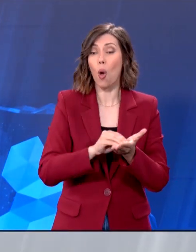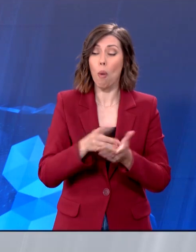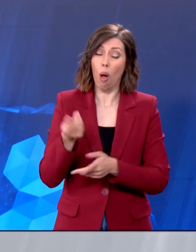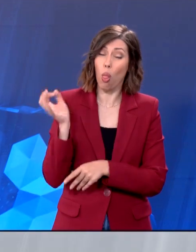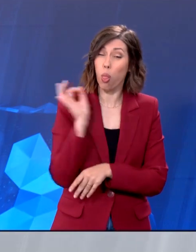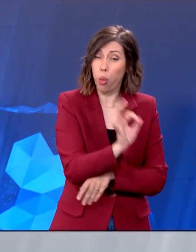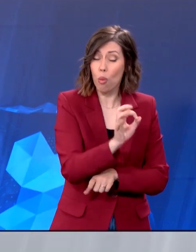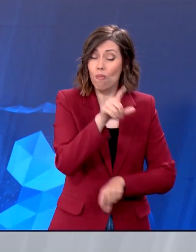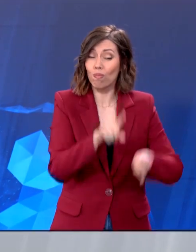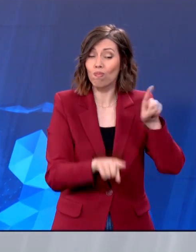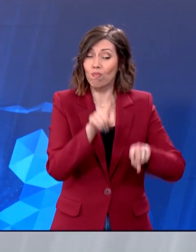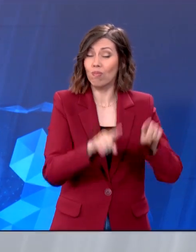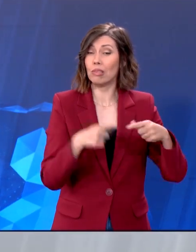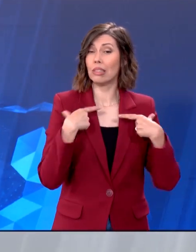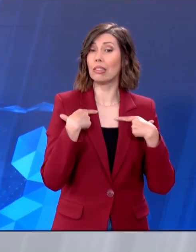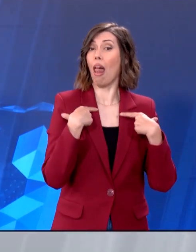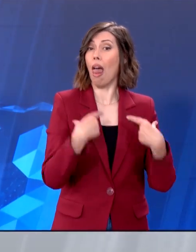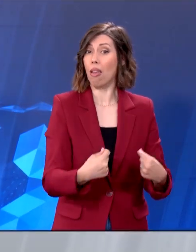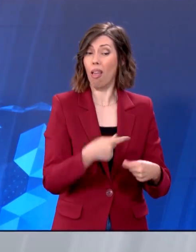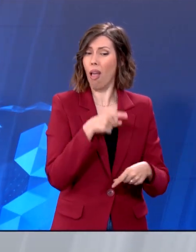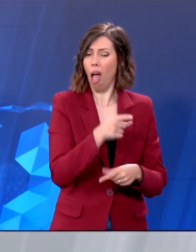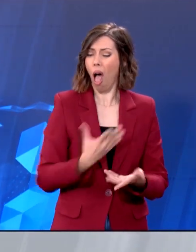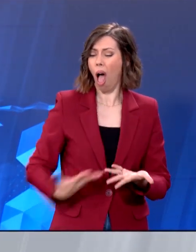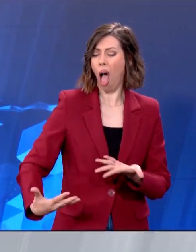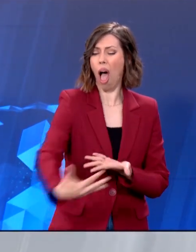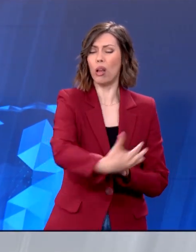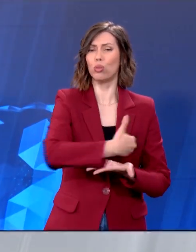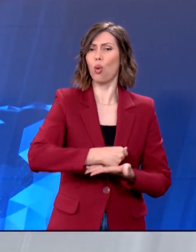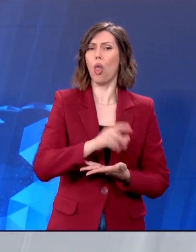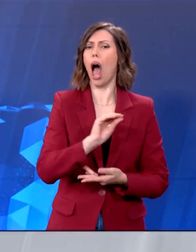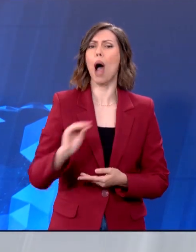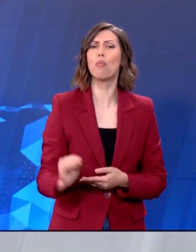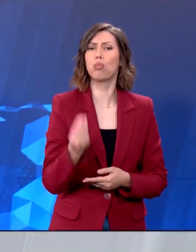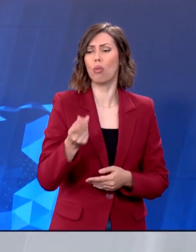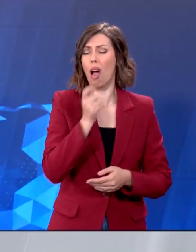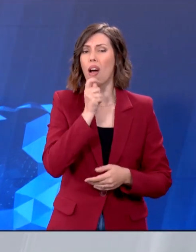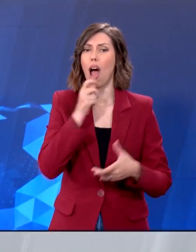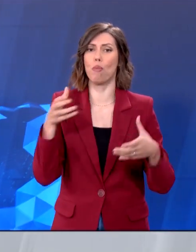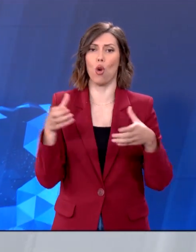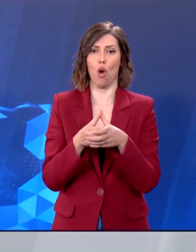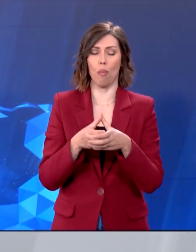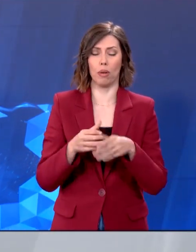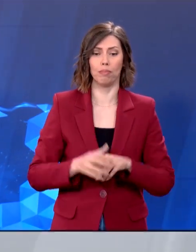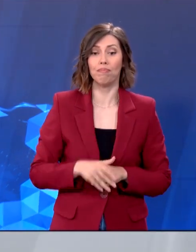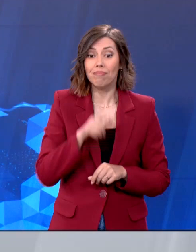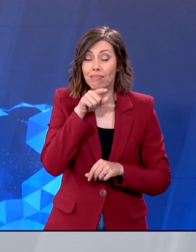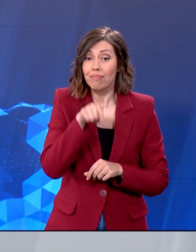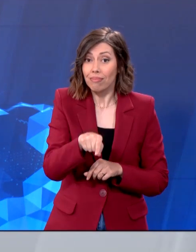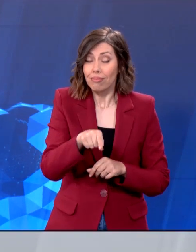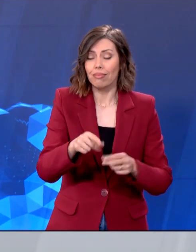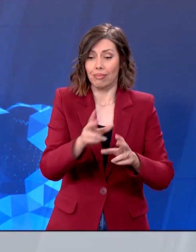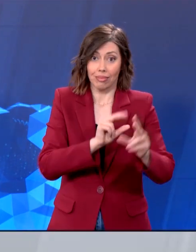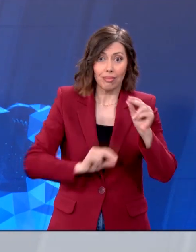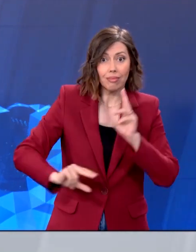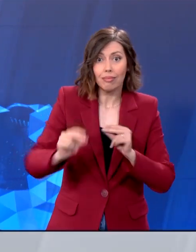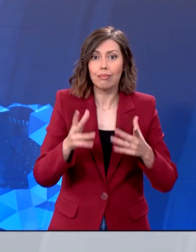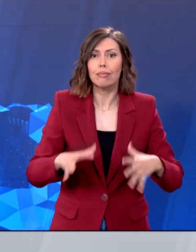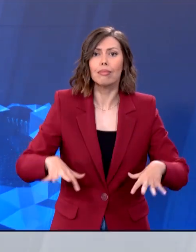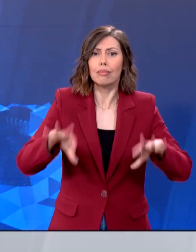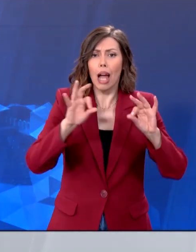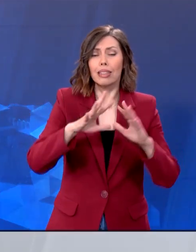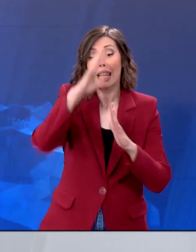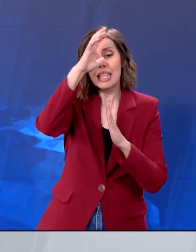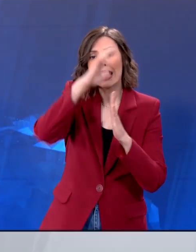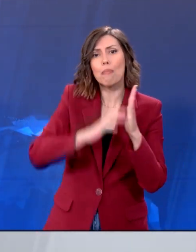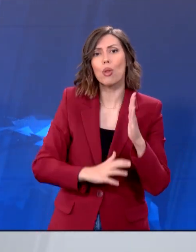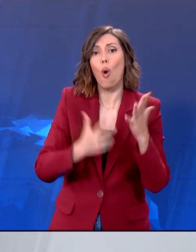Υπότιτλοι AUTHORWAVE Ωστόσο ξεκίνησε με κείμενο βόμβα των 87 στελεχών και βουλευτών που ζητούν εσωκοματικό δημοψήφισμα για